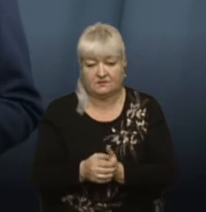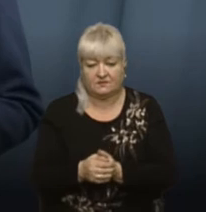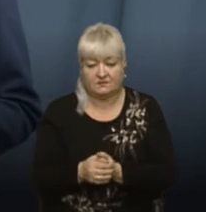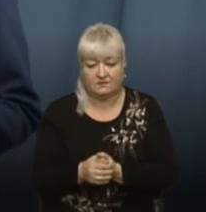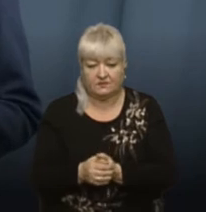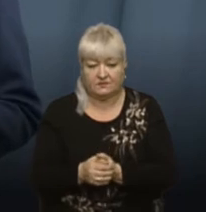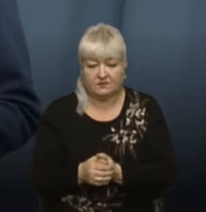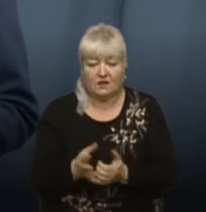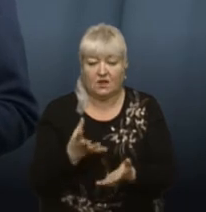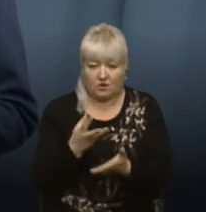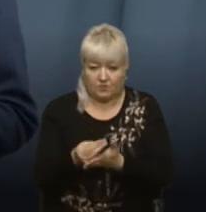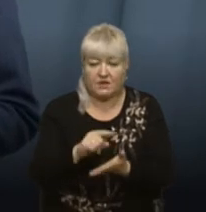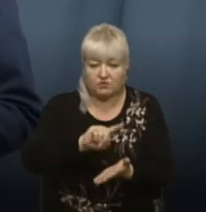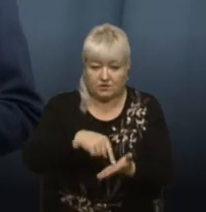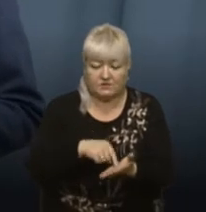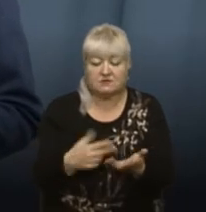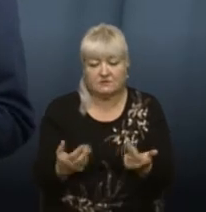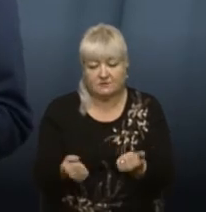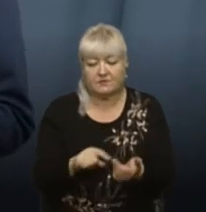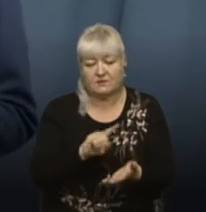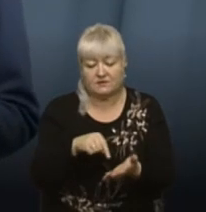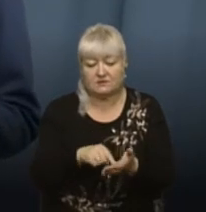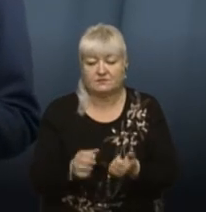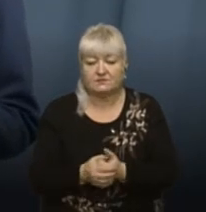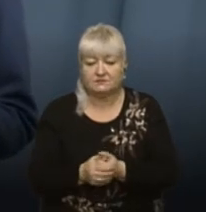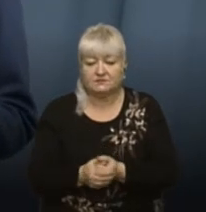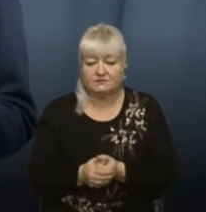Оплачує місто оренду? Міський бюджет.